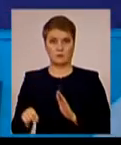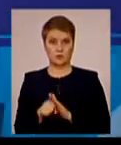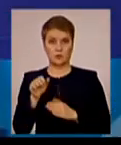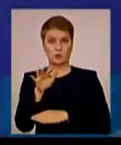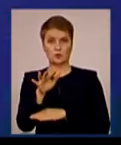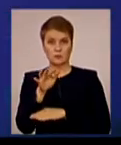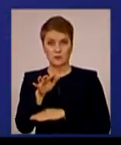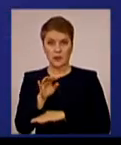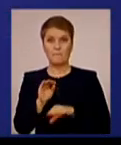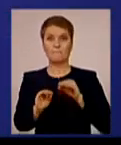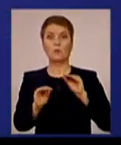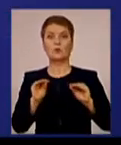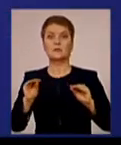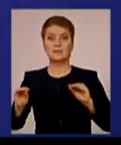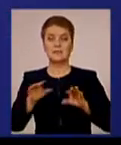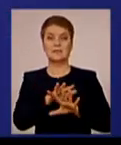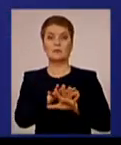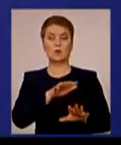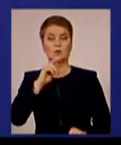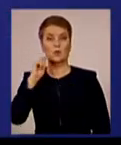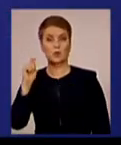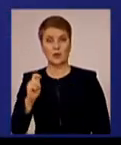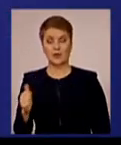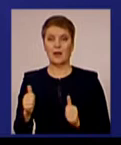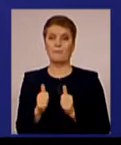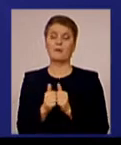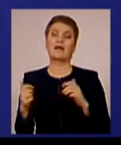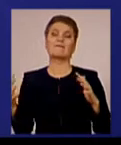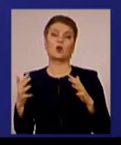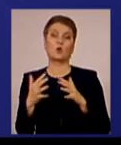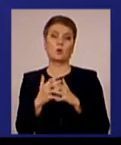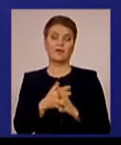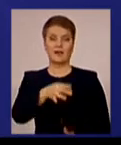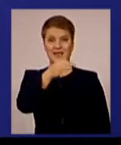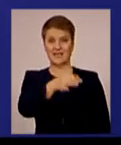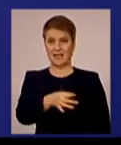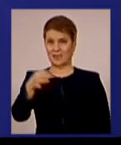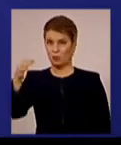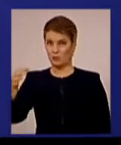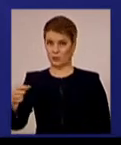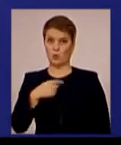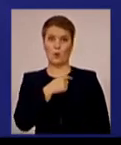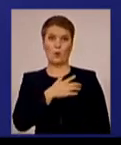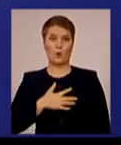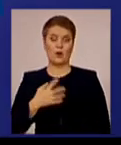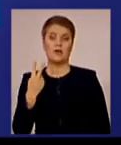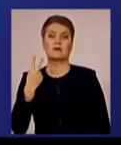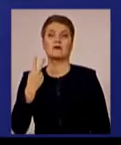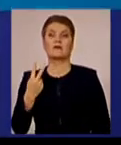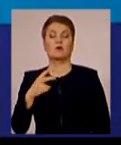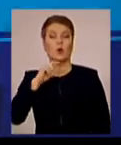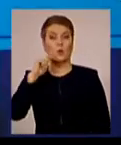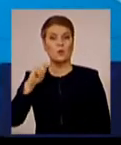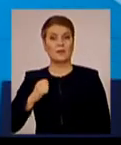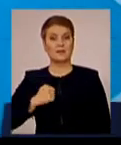по позиціях Збройних сил України. Також при фронтових населених пунктах поранення дістали двоє українських військових.